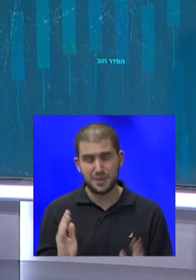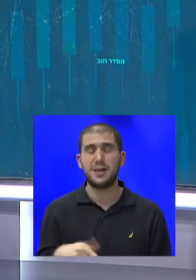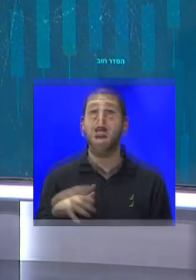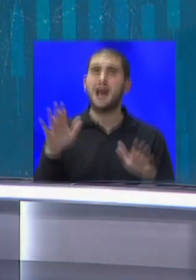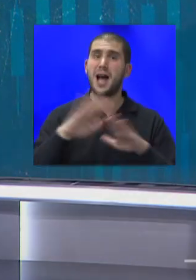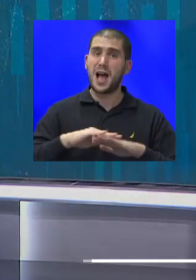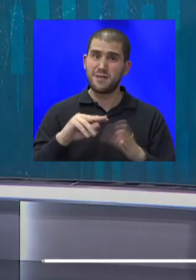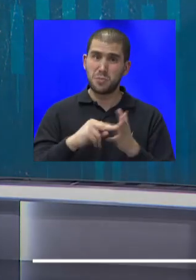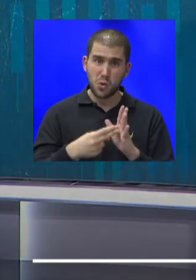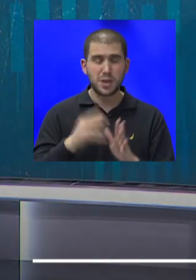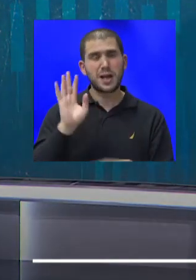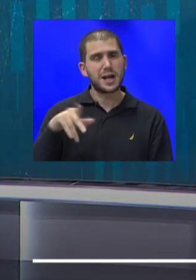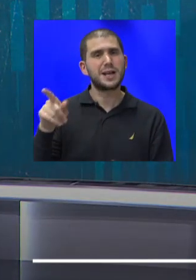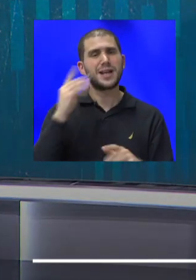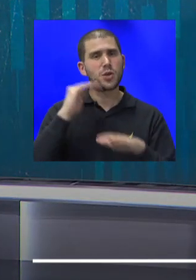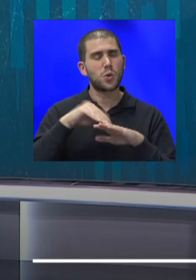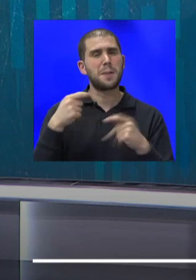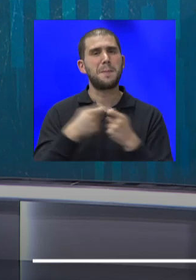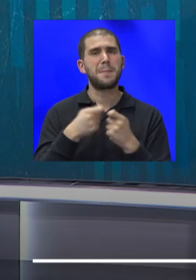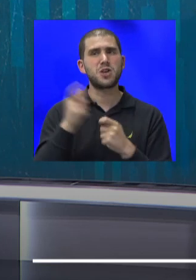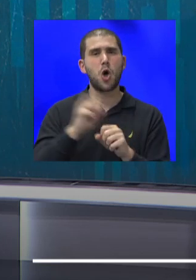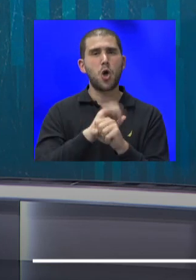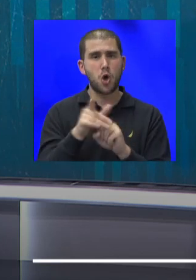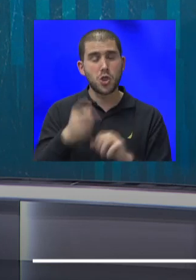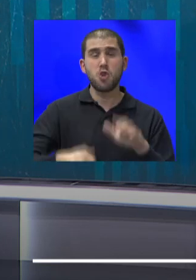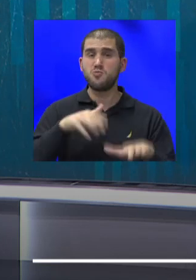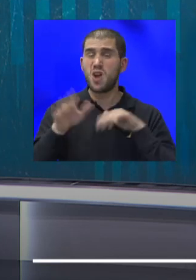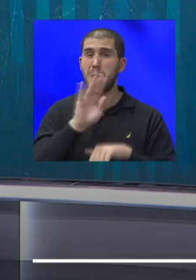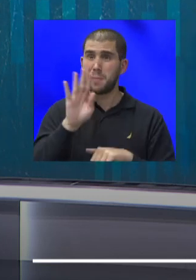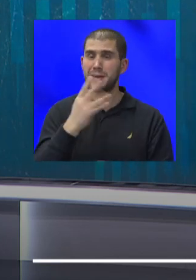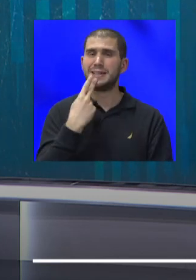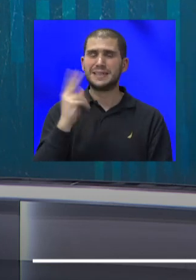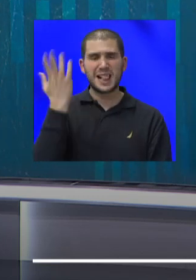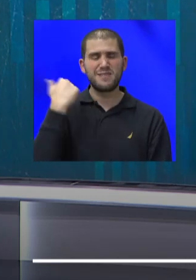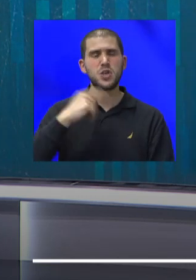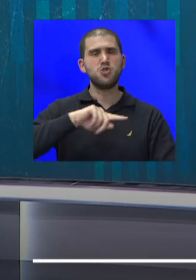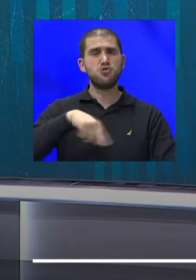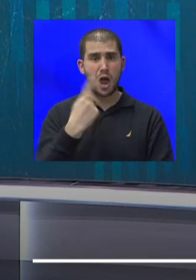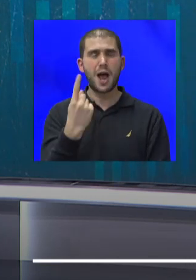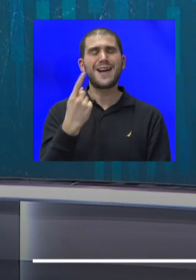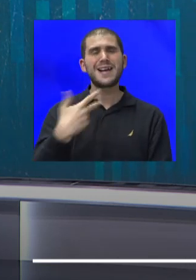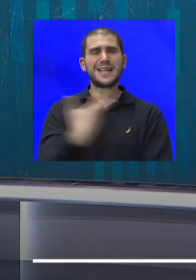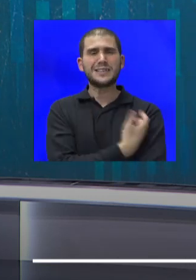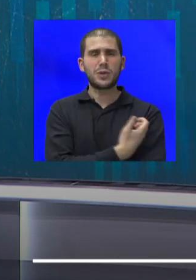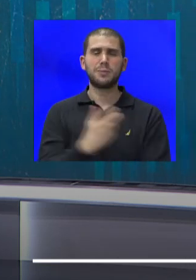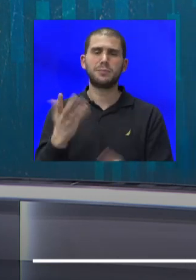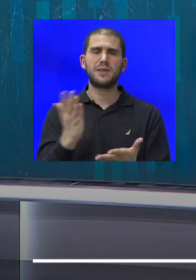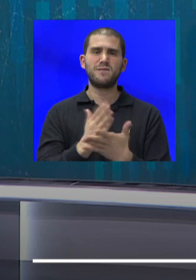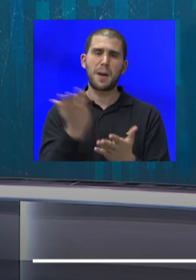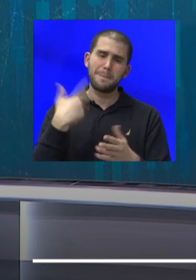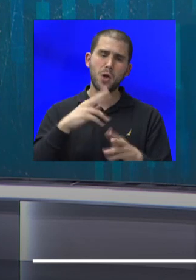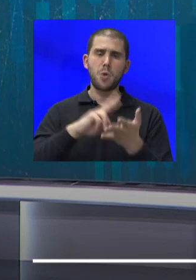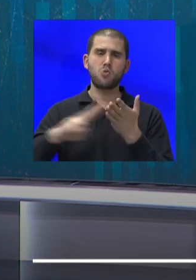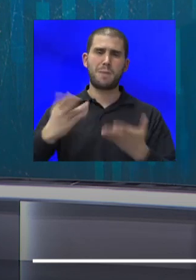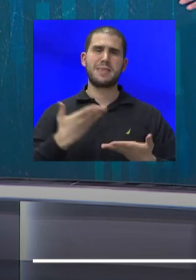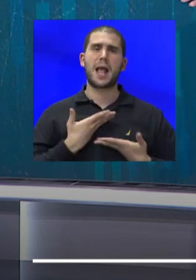האחרונים בענייני הקורונה, הראש הממשלה נתניהו הצהיר לפני שעה קלה שהחיסונים יהיו כאן כבר בעוד פחות מחודשיים, מיד נהיה עם